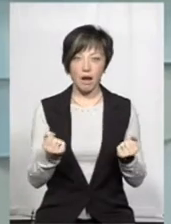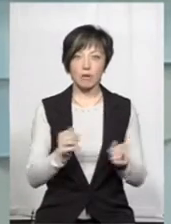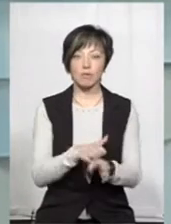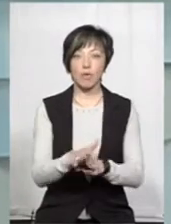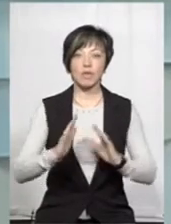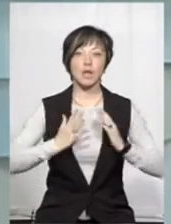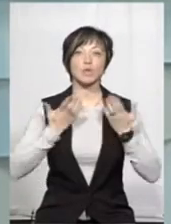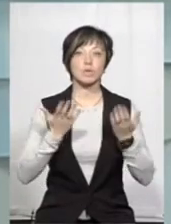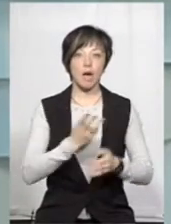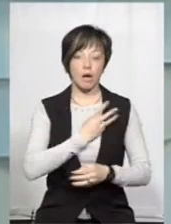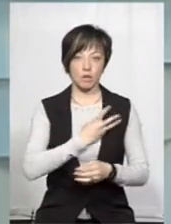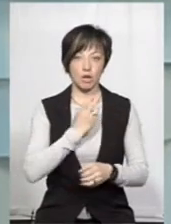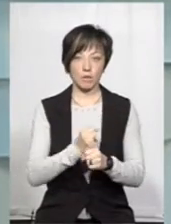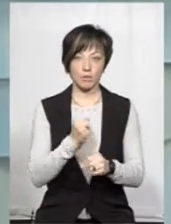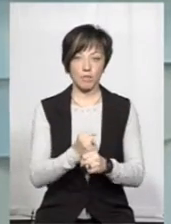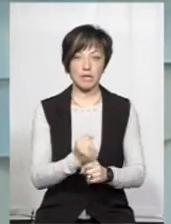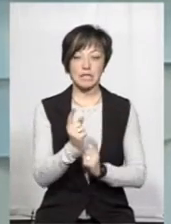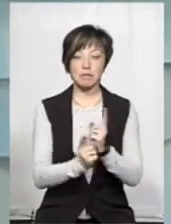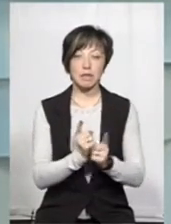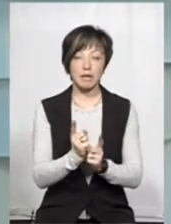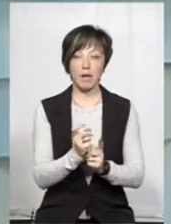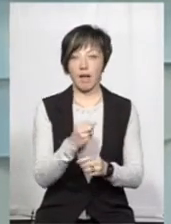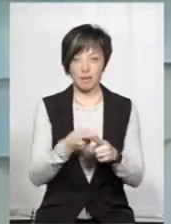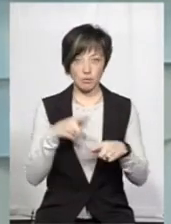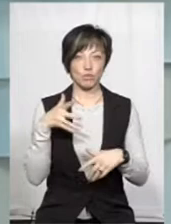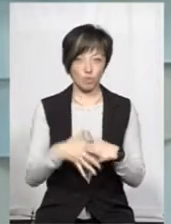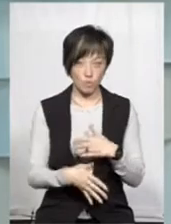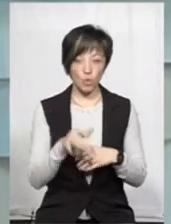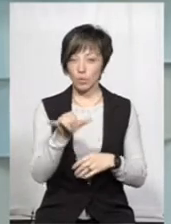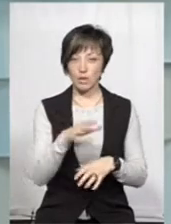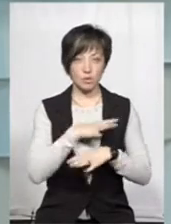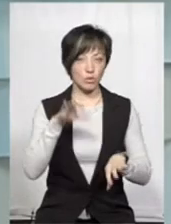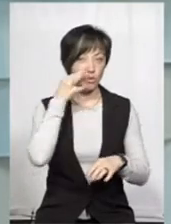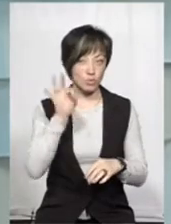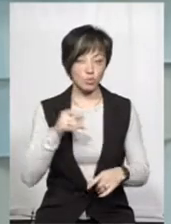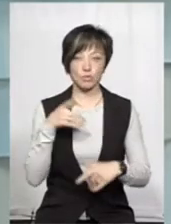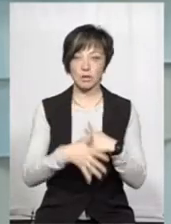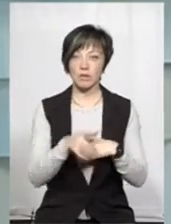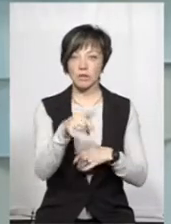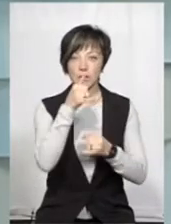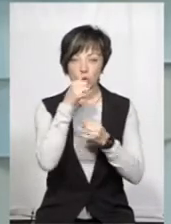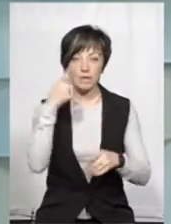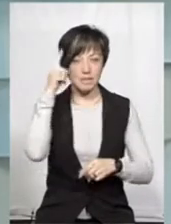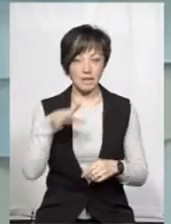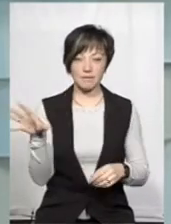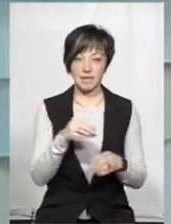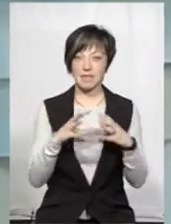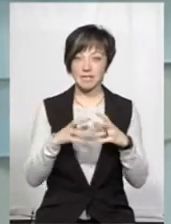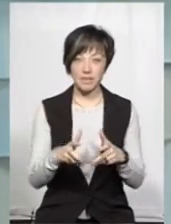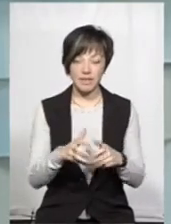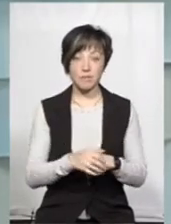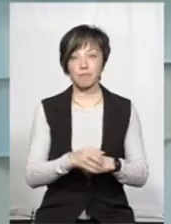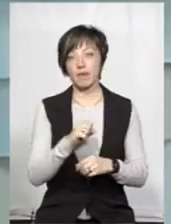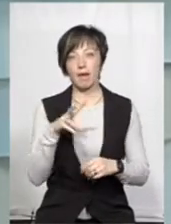сповнені були ентузіазмом, бажання працювати, змінити, але це зрозуміло, що в них не було досвіду, зрозуміло, що вони не могли знати все на світі,